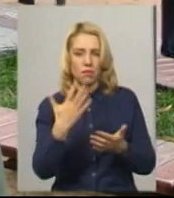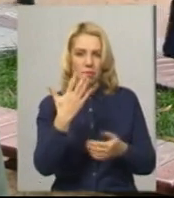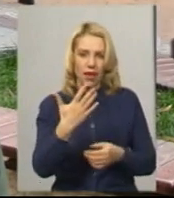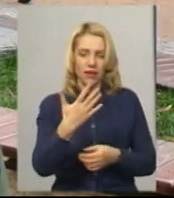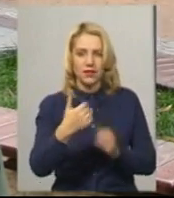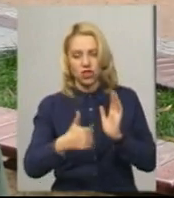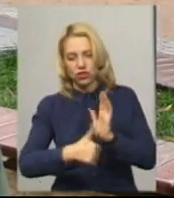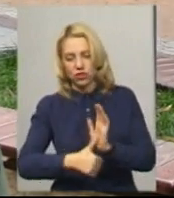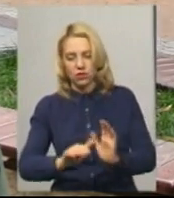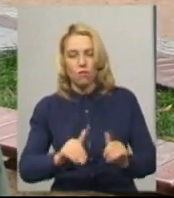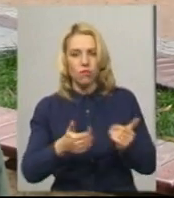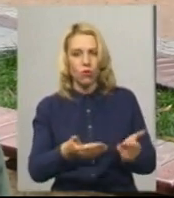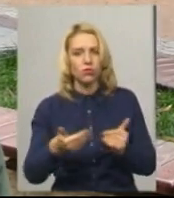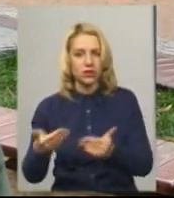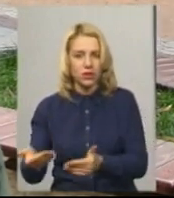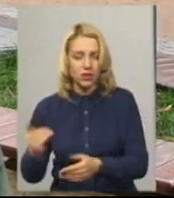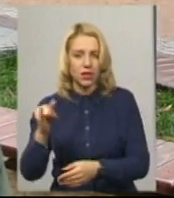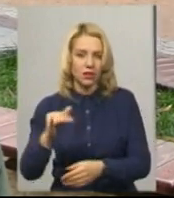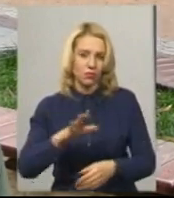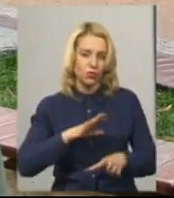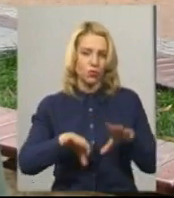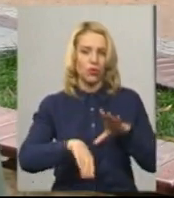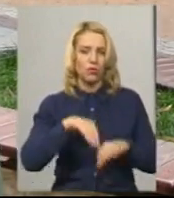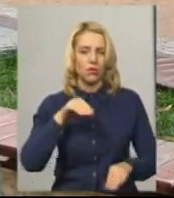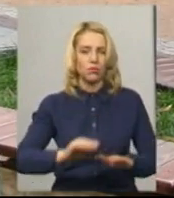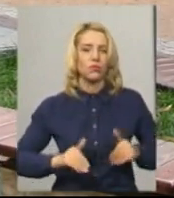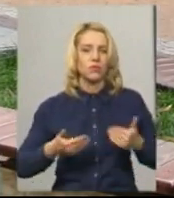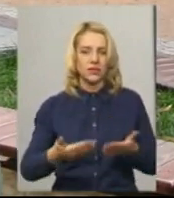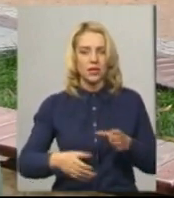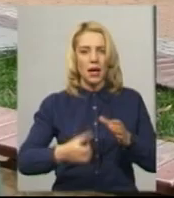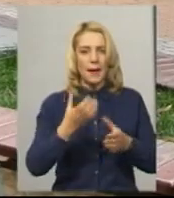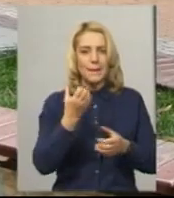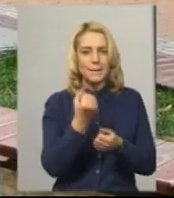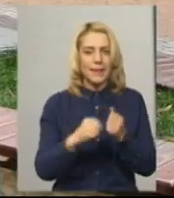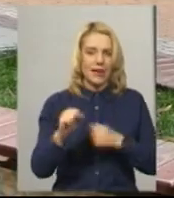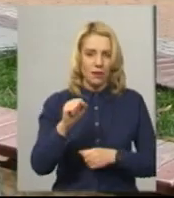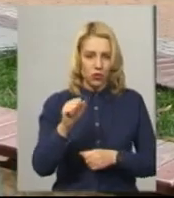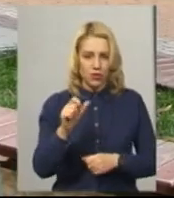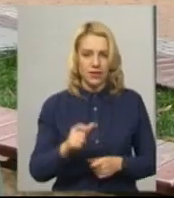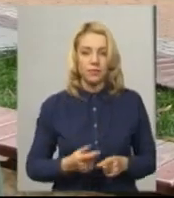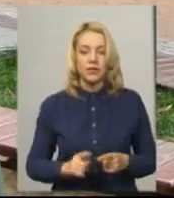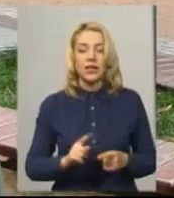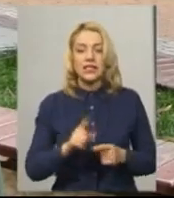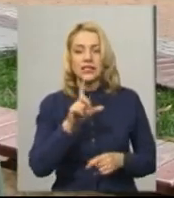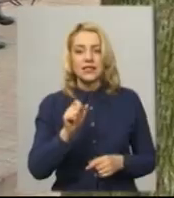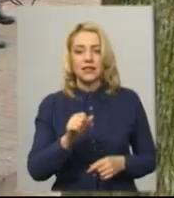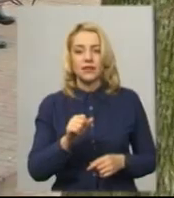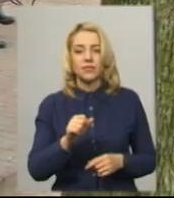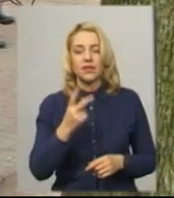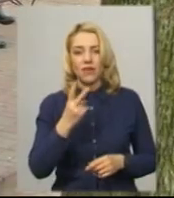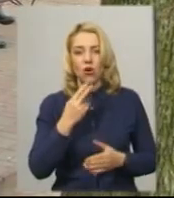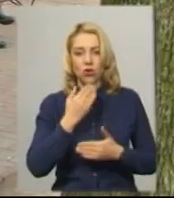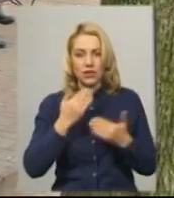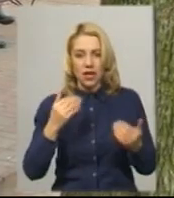пропозицій і обрали, скажімо так, пропозицію переможця. За словами Тетяни Циб, за два останніх роки у